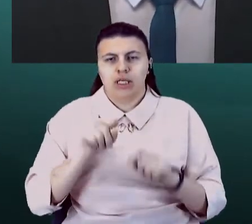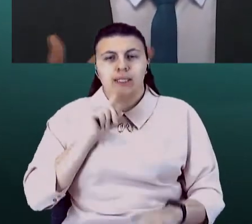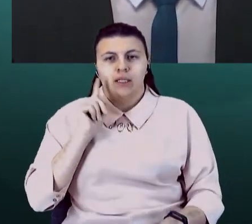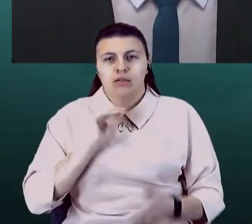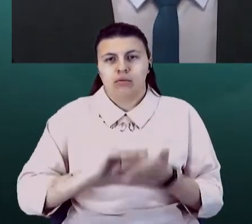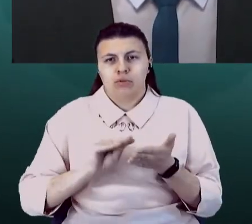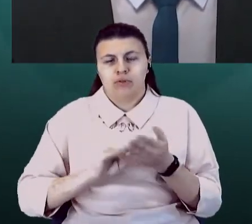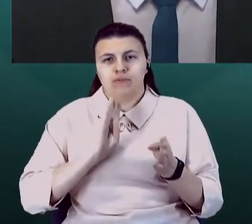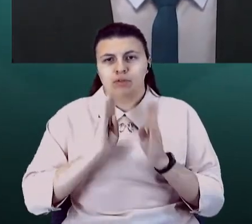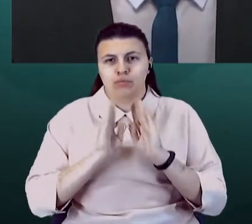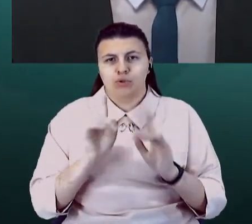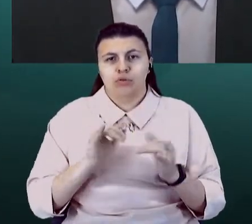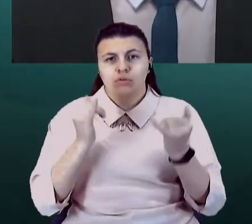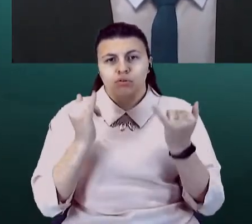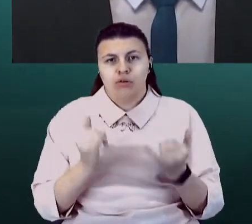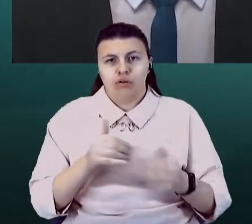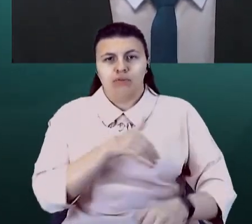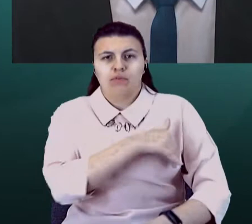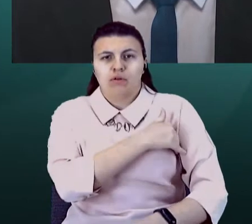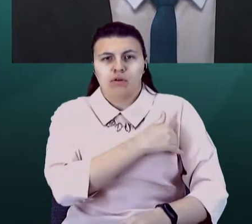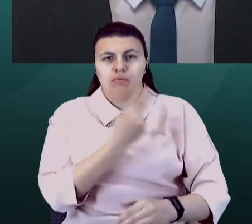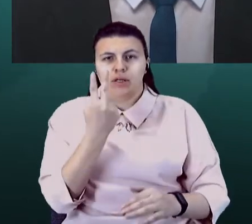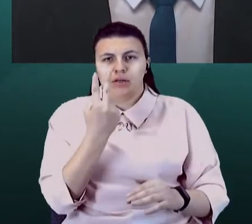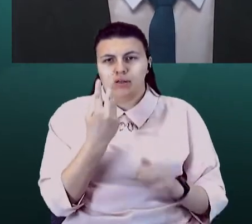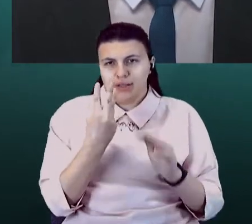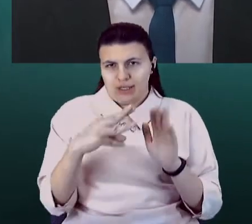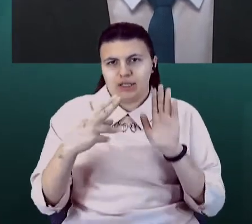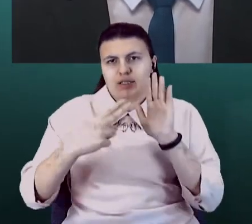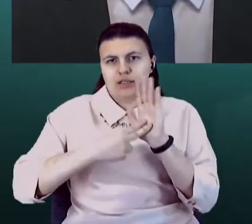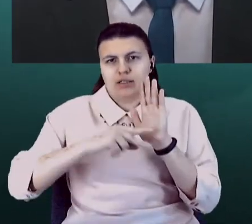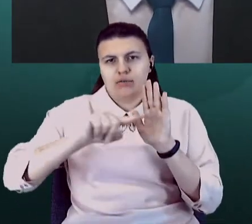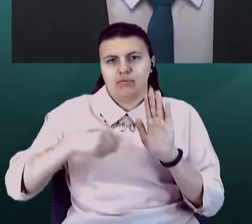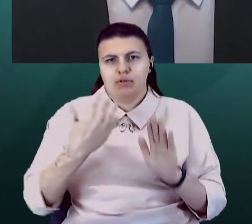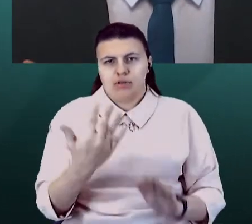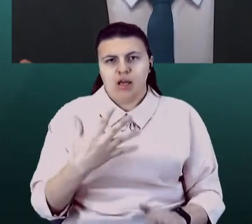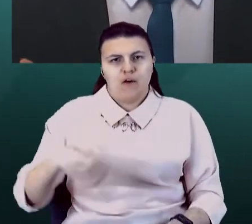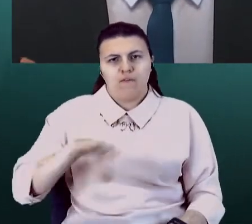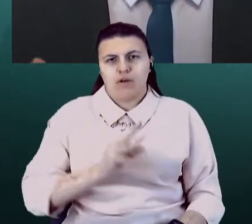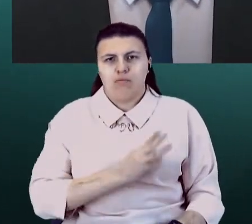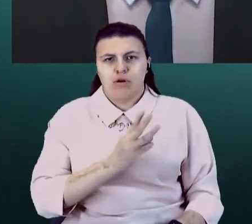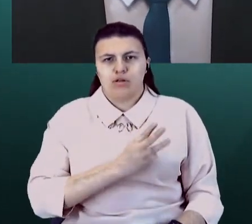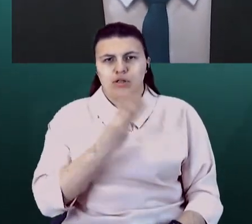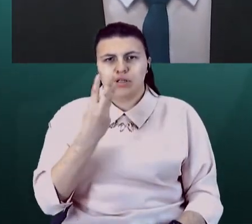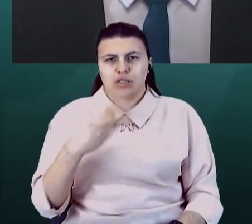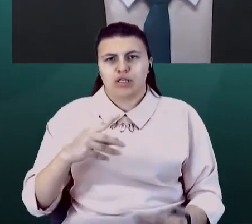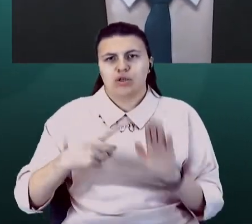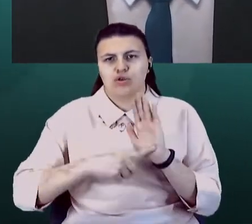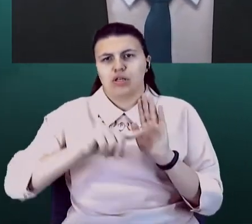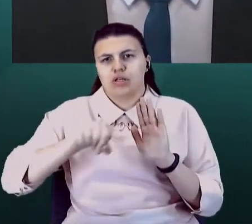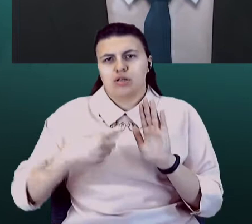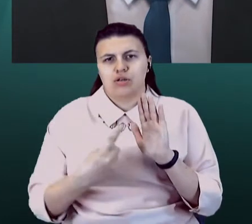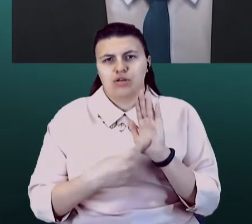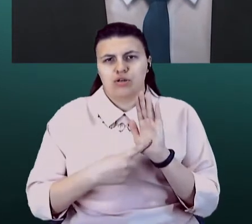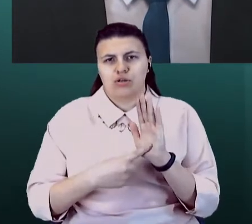зараз моя температура 37,5, а всім бажаю 36,6. Ось, ну виходить, що COVID не